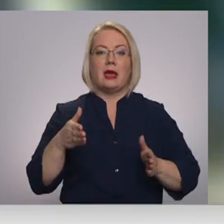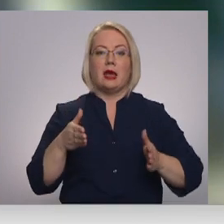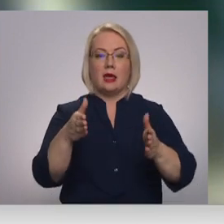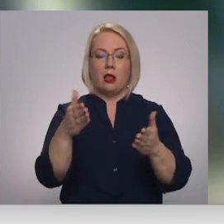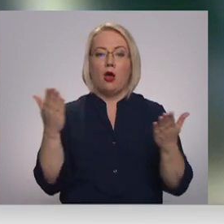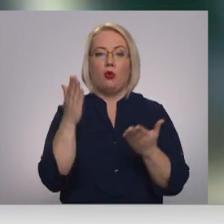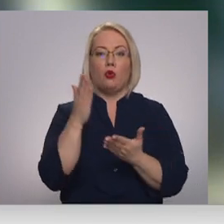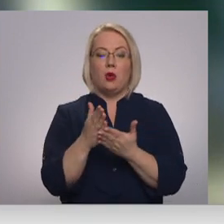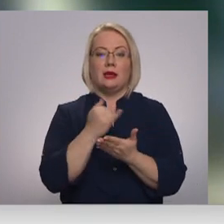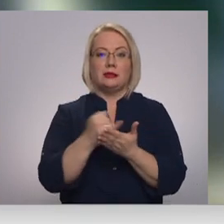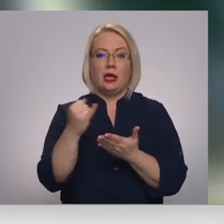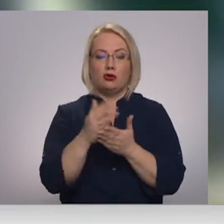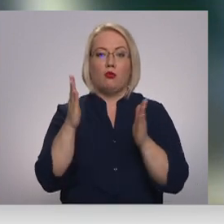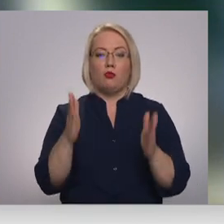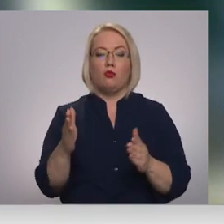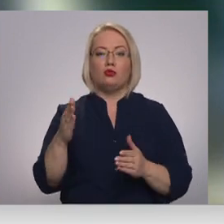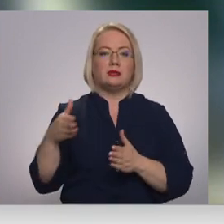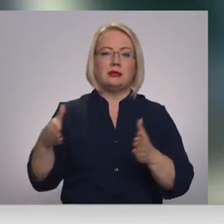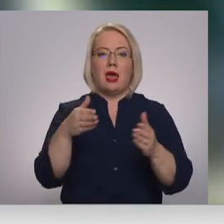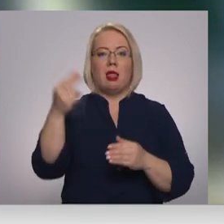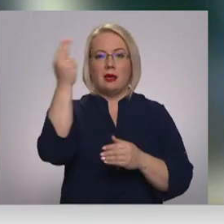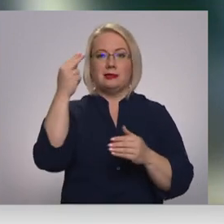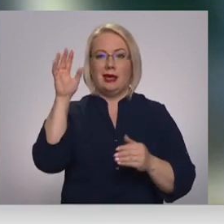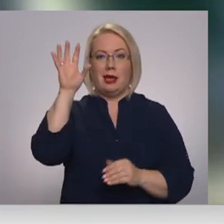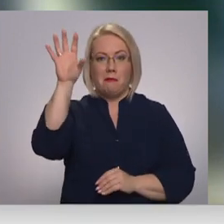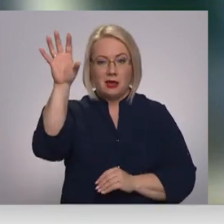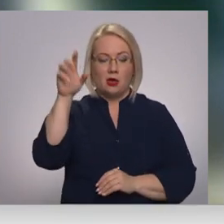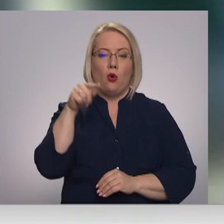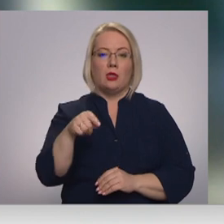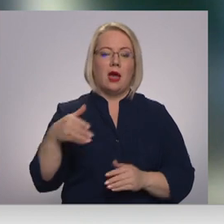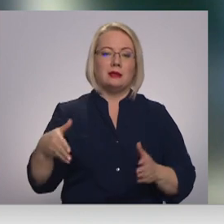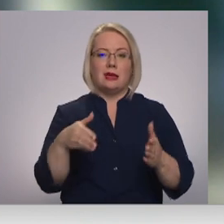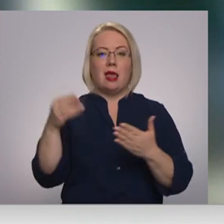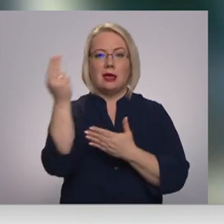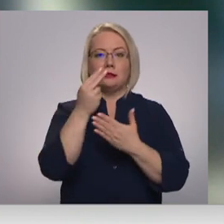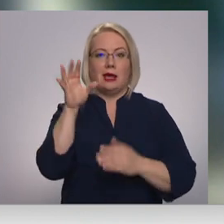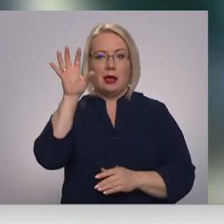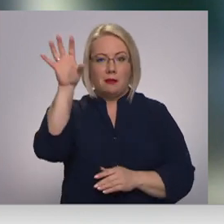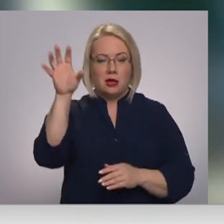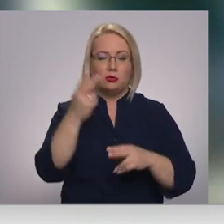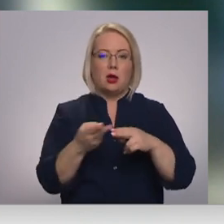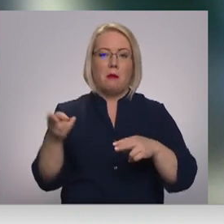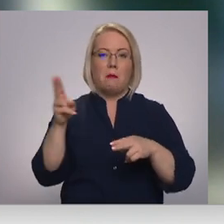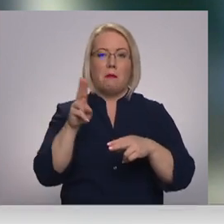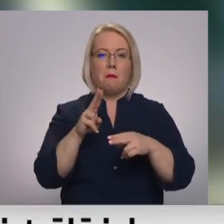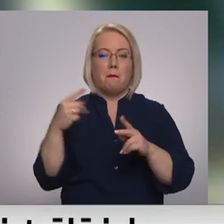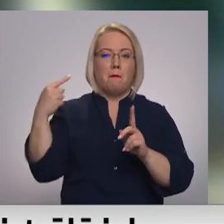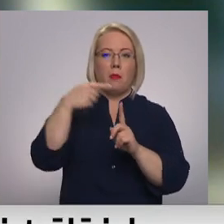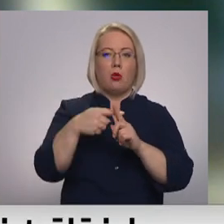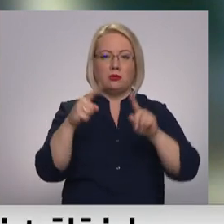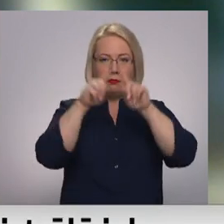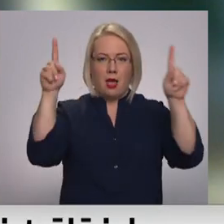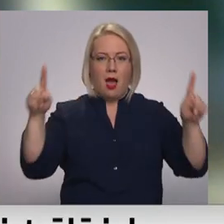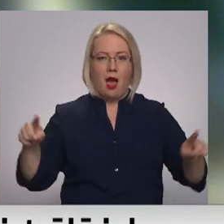tīrīšana izvietoja ceļazīmes, šīs ceļazīmes tiks papildinātas ar papildu plāksnē par